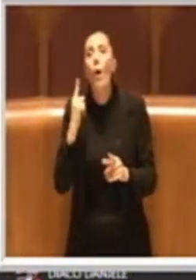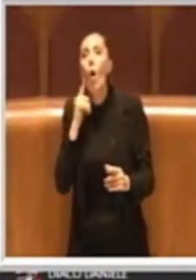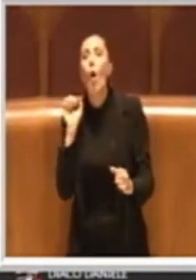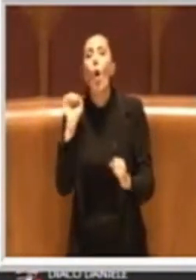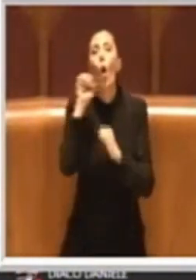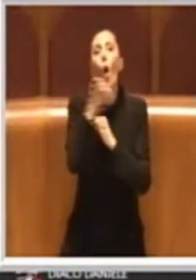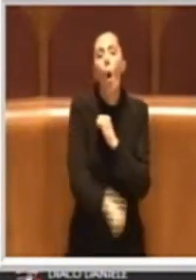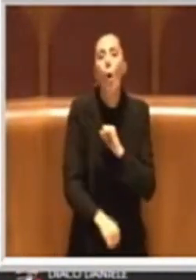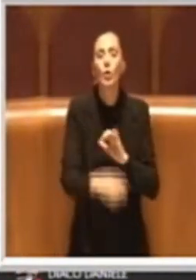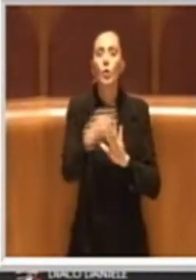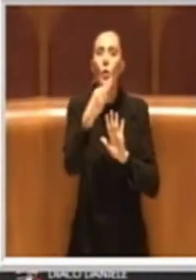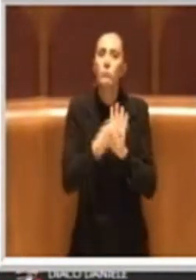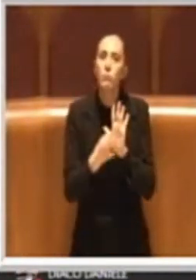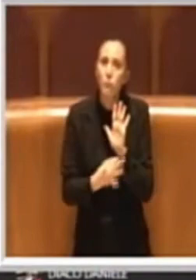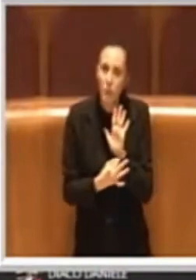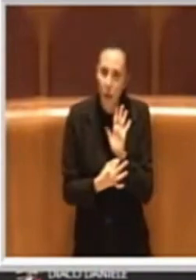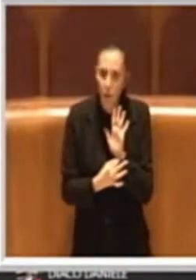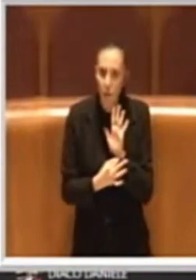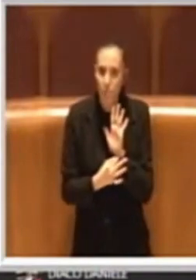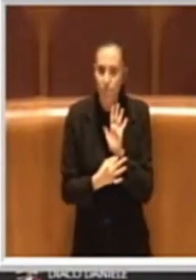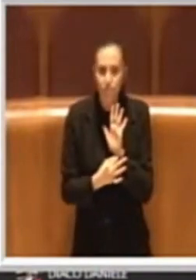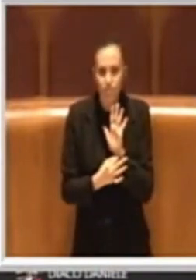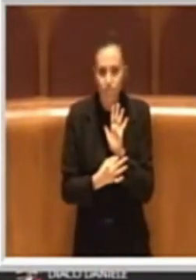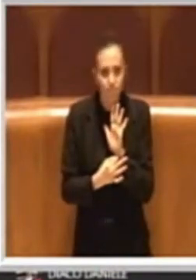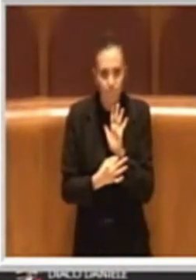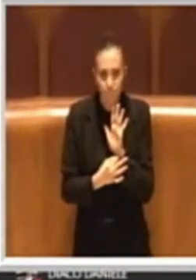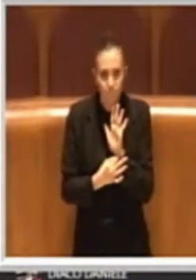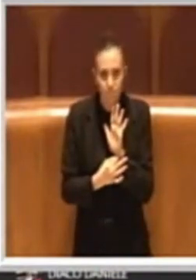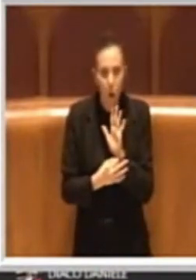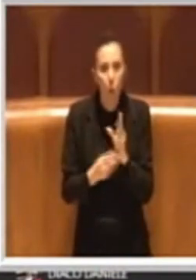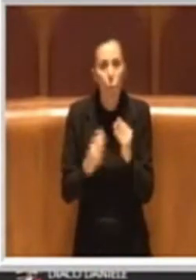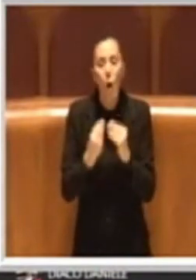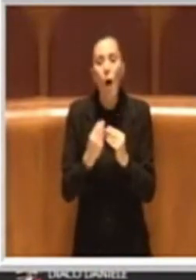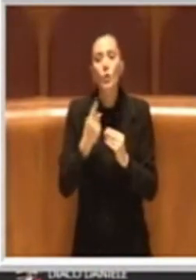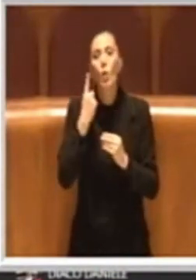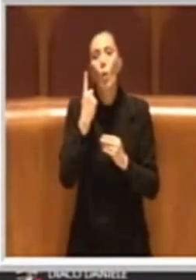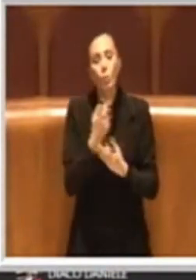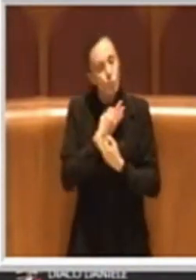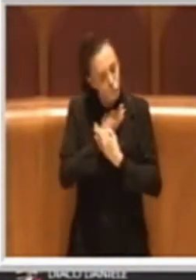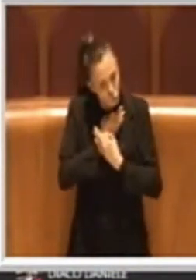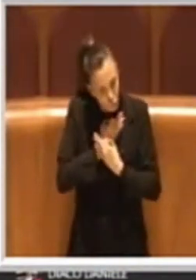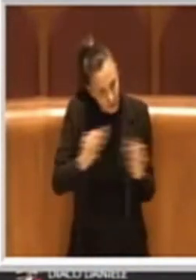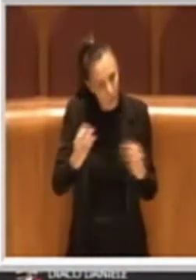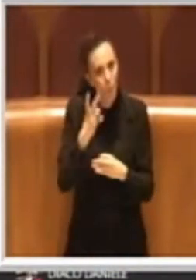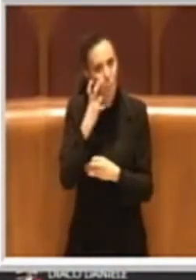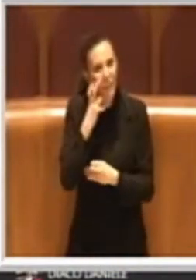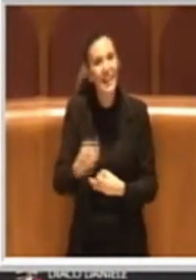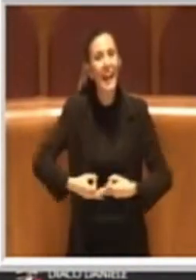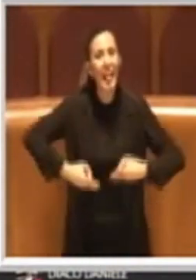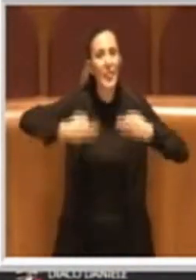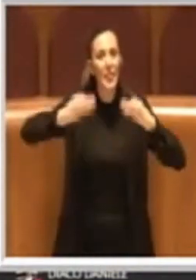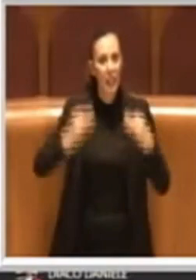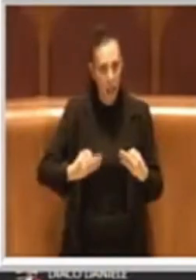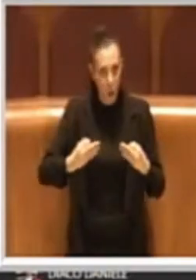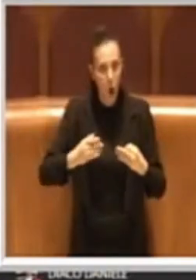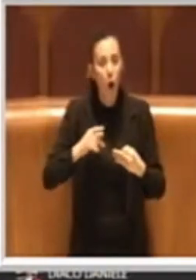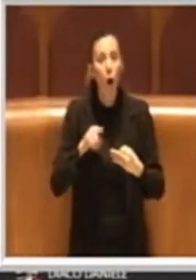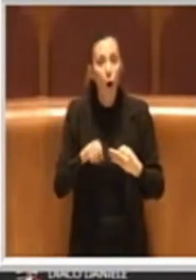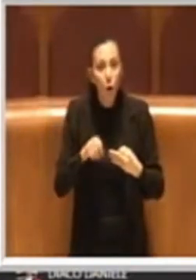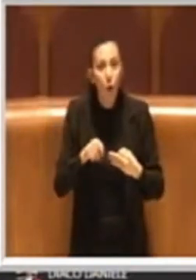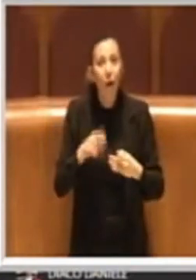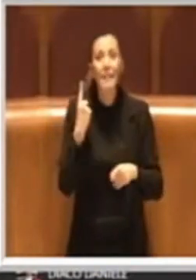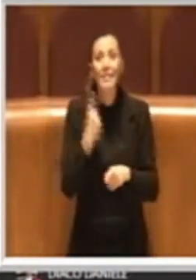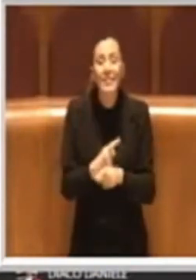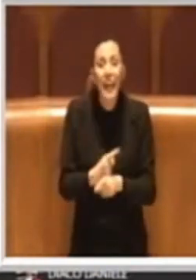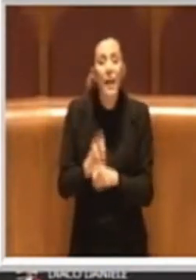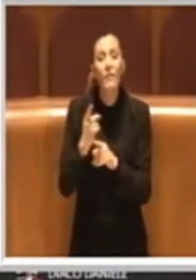di equilibrare su queste situazioni. Quando uno deve giustamente prevedere il decoro, deve anche prevedere, come vedete la